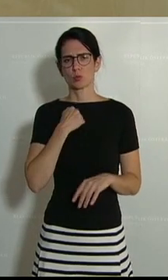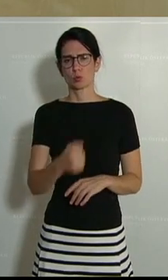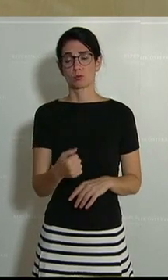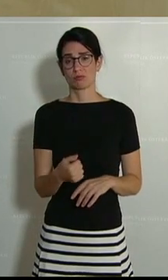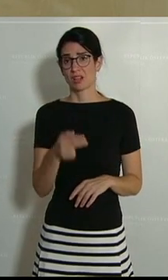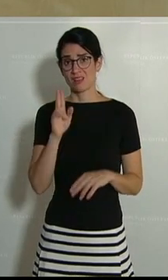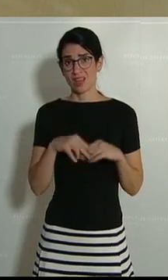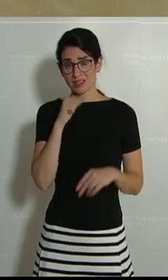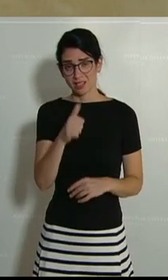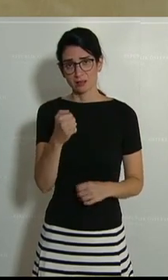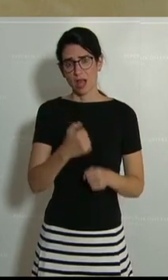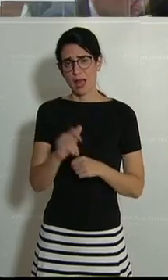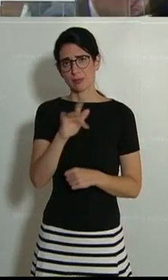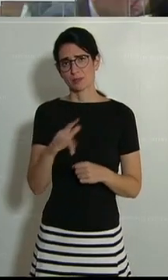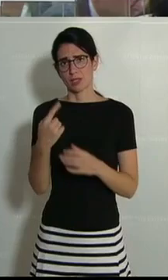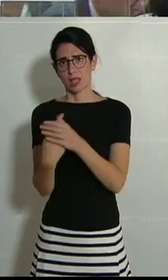werden mit Arbeitsplätzen. Danke.